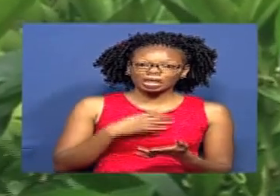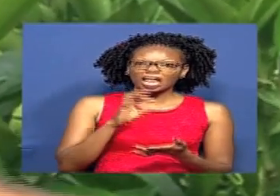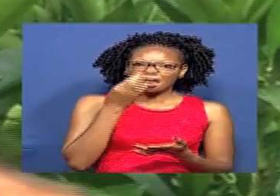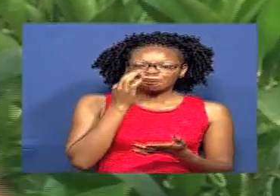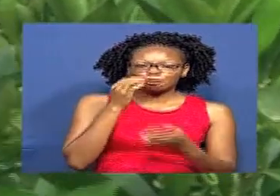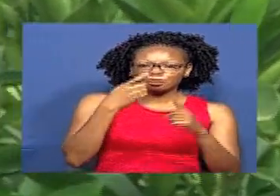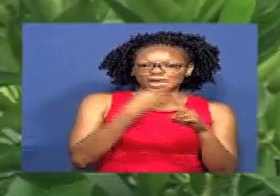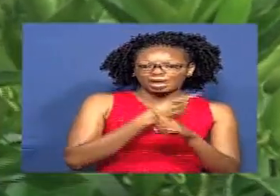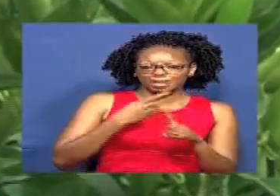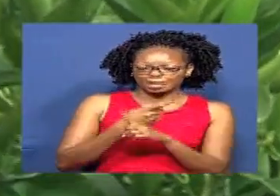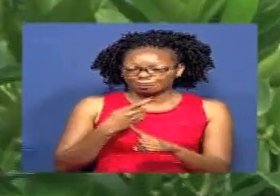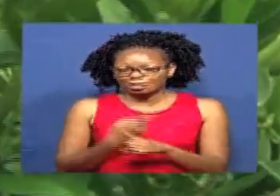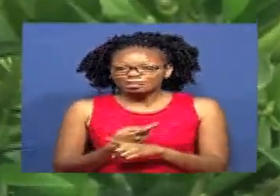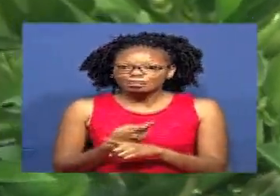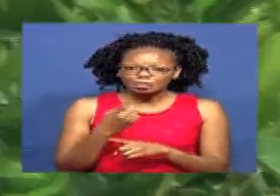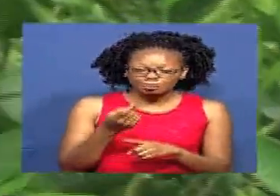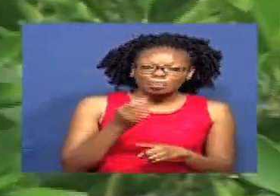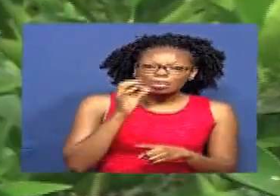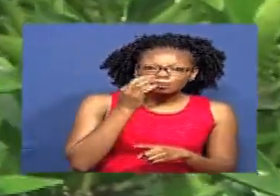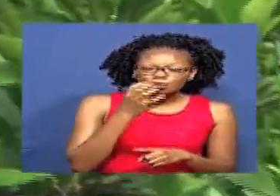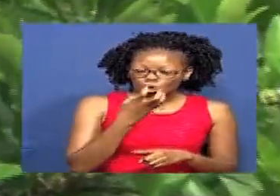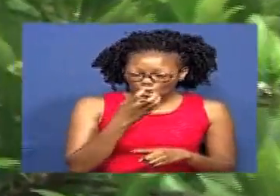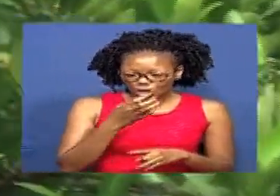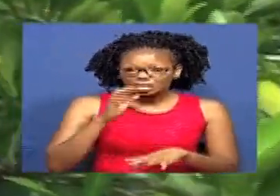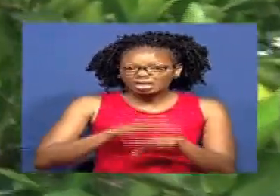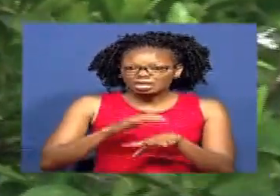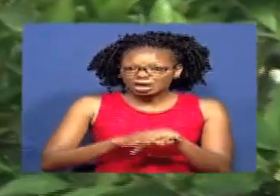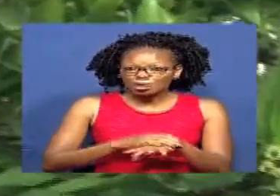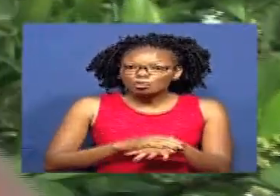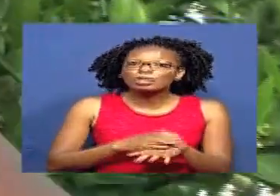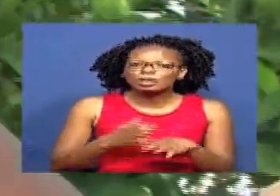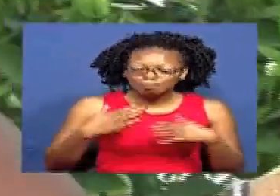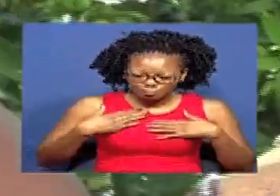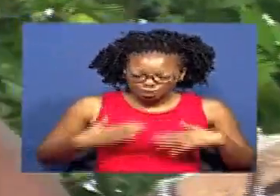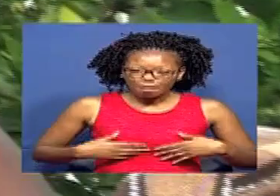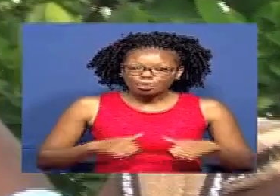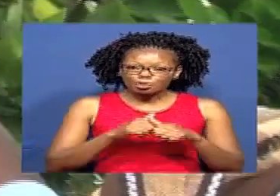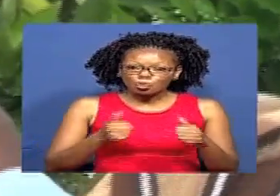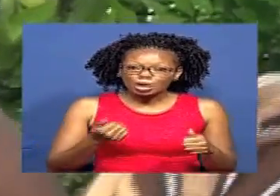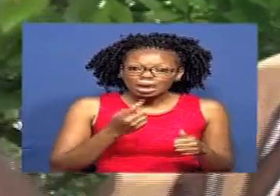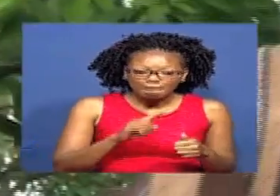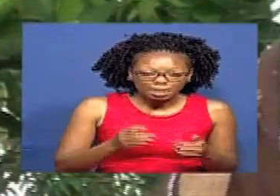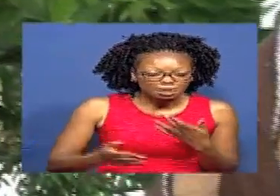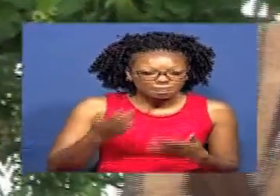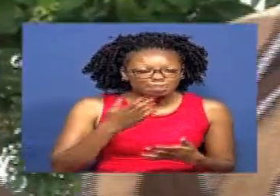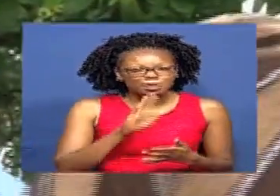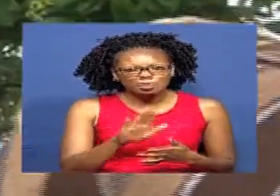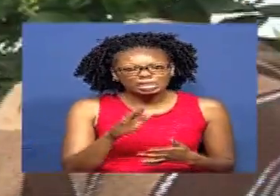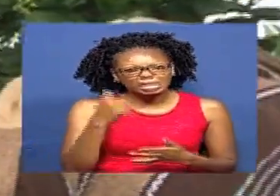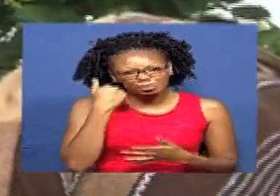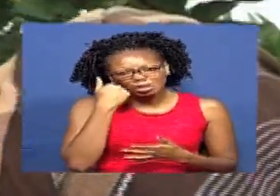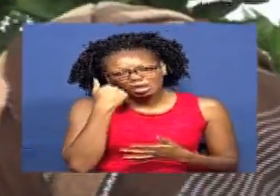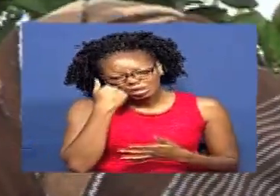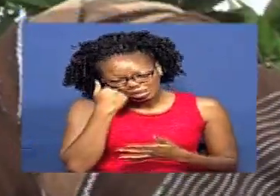Licha ya kwamba hayawadhuru binadamu Lazima uwe mwangalifu Ni chungwa gani unautumia iwapo